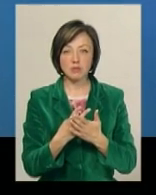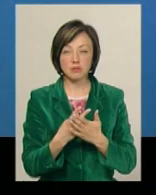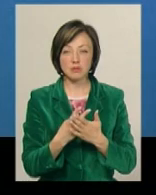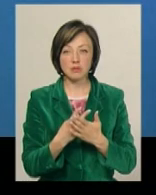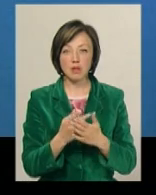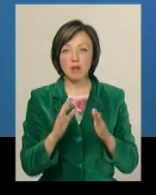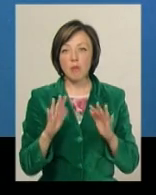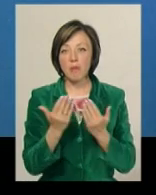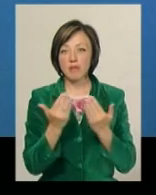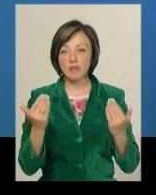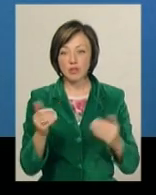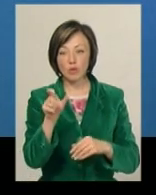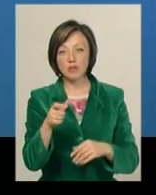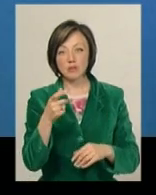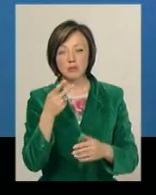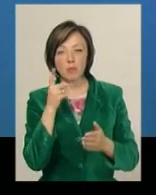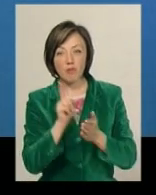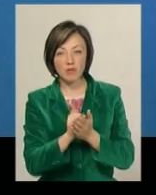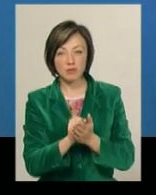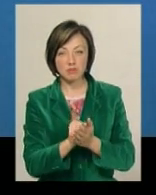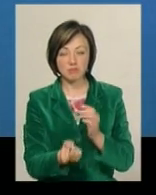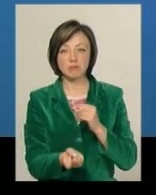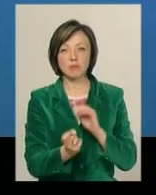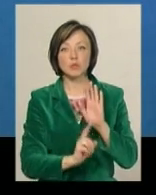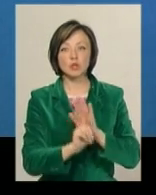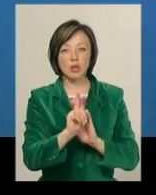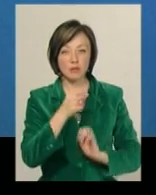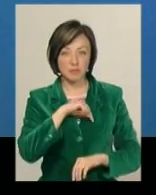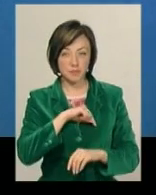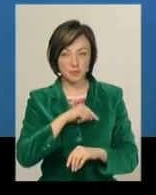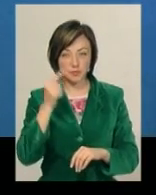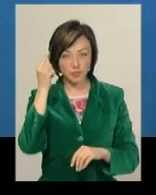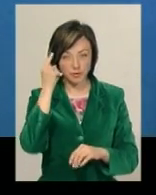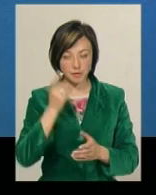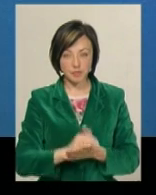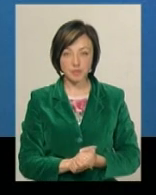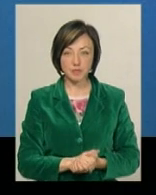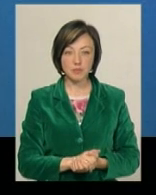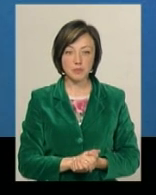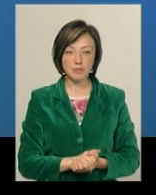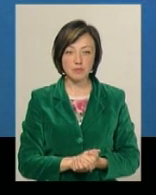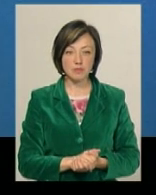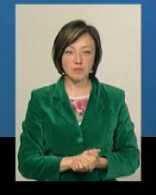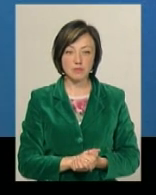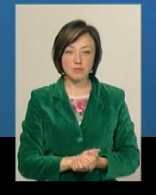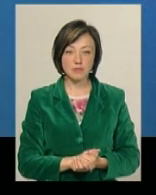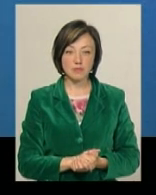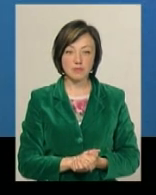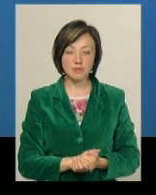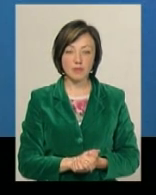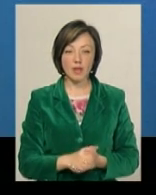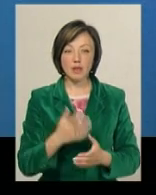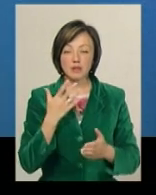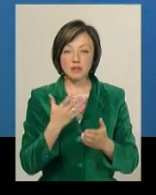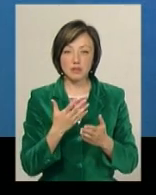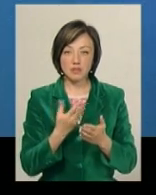де глядач повинен вмикати своє внутрішнє сприйняття, свій